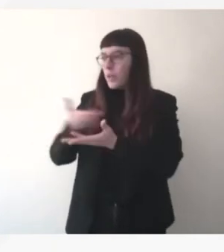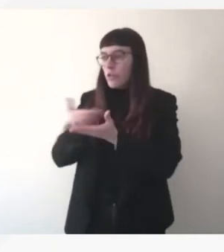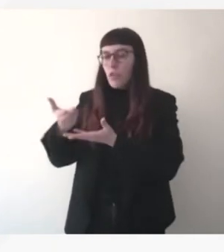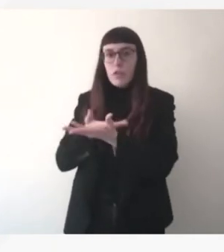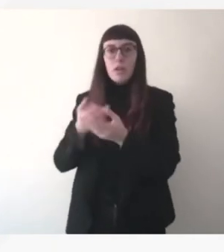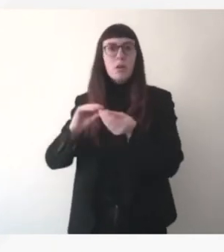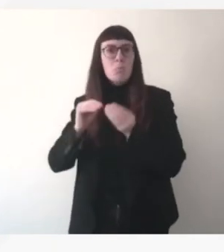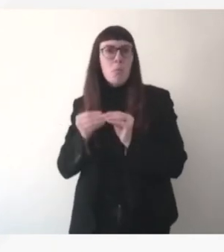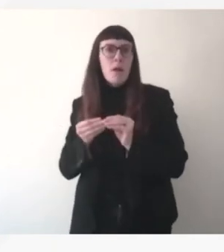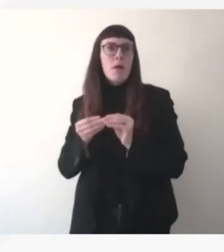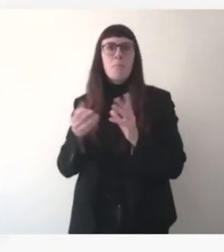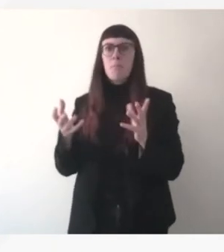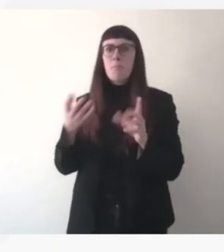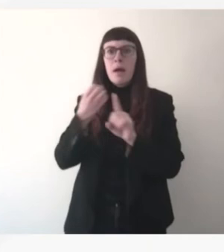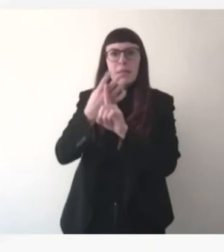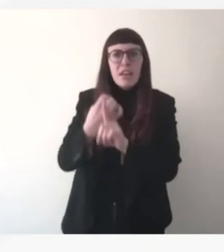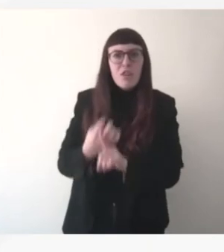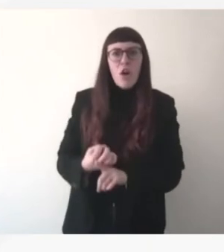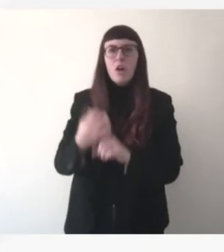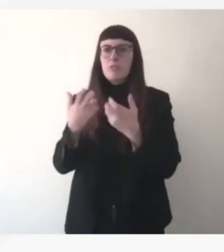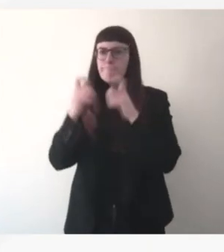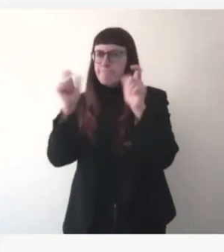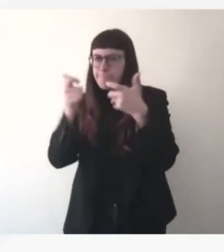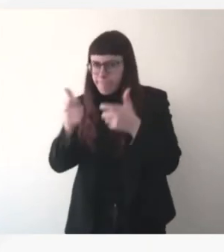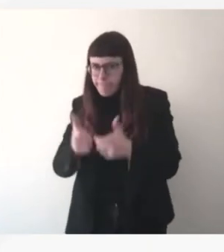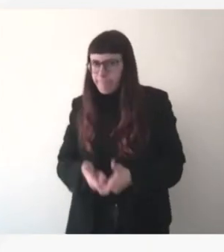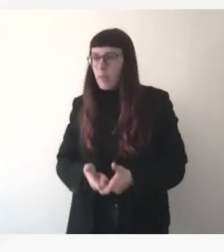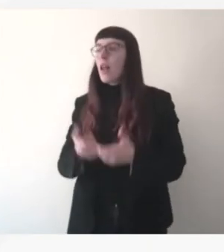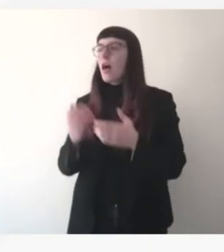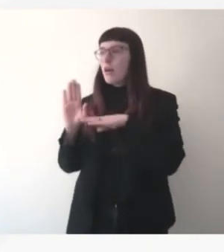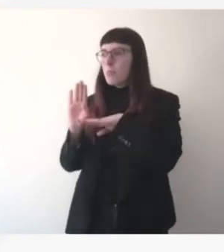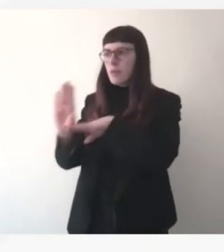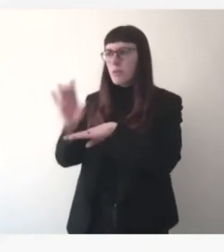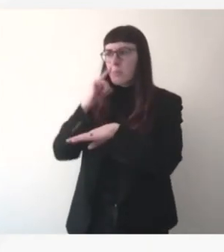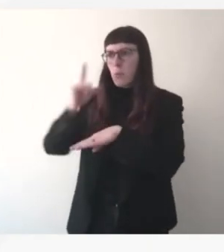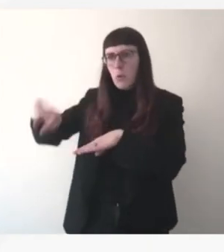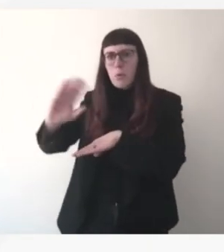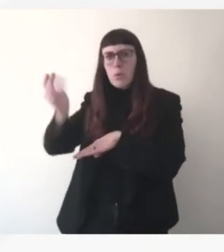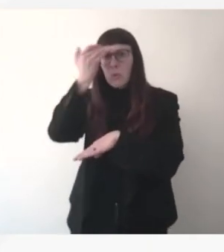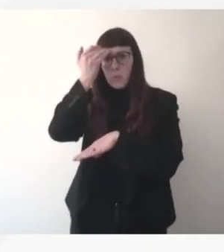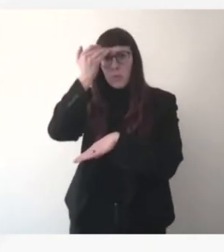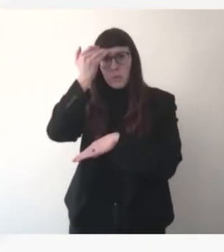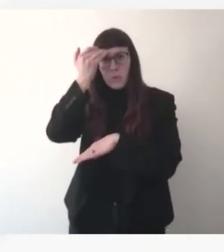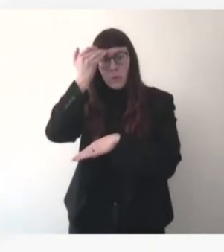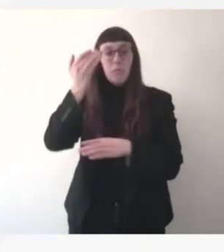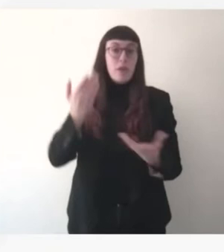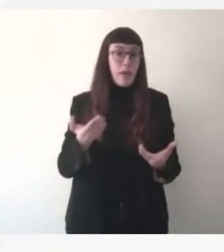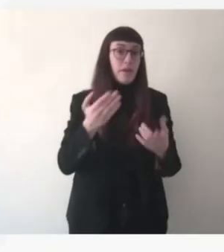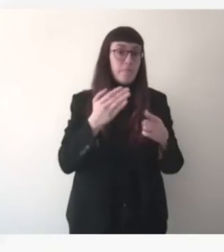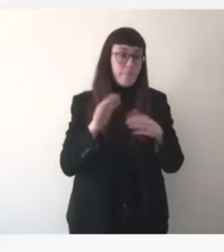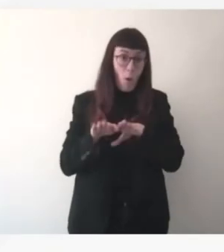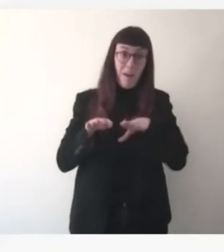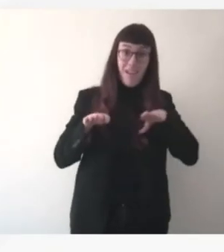repérer sur ce que nous voyons ici ou là d'ailleurs et nous menons des réflexions mais c'est en partie